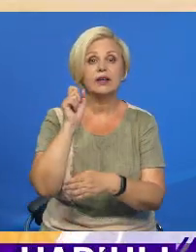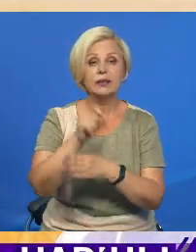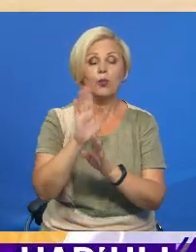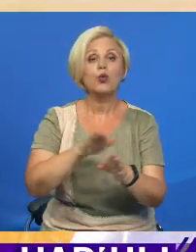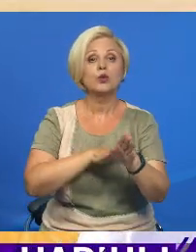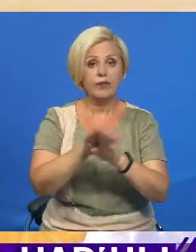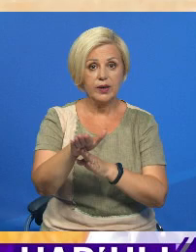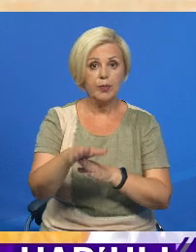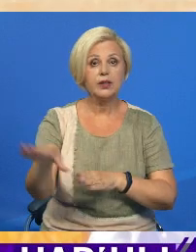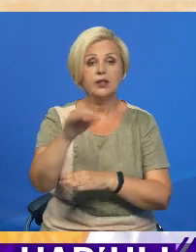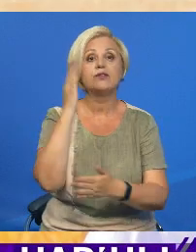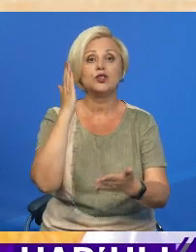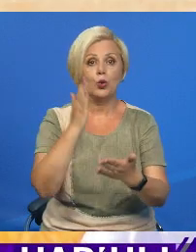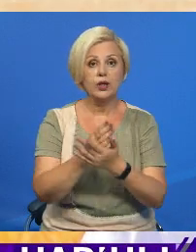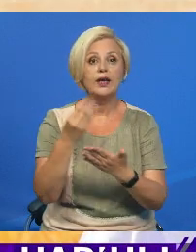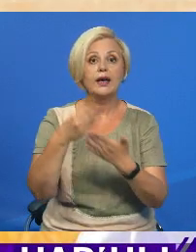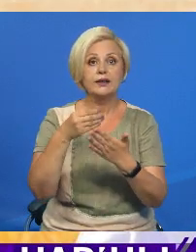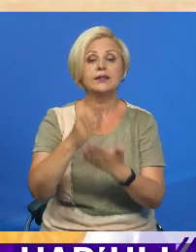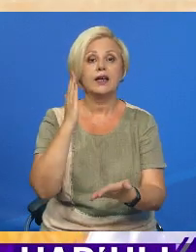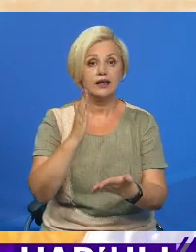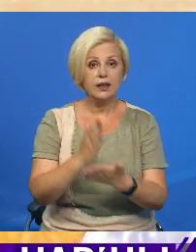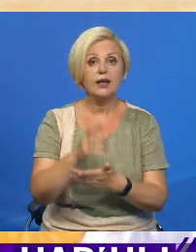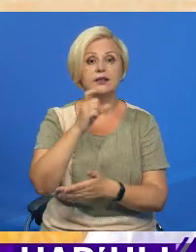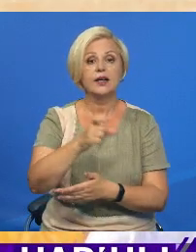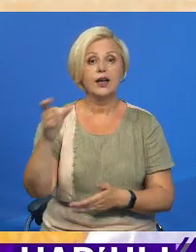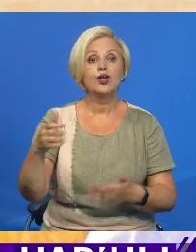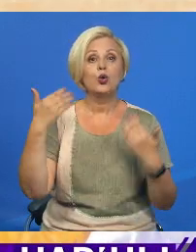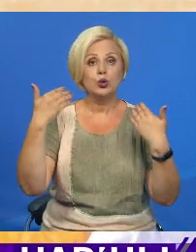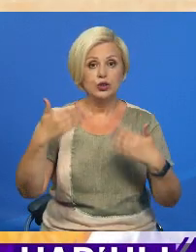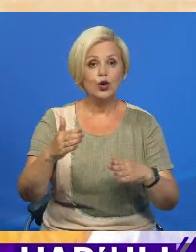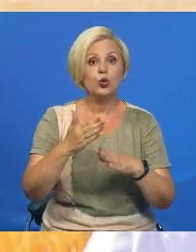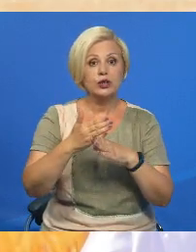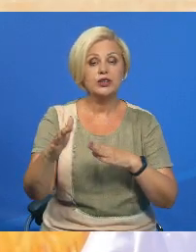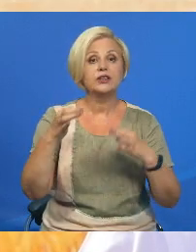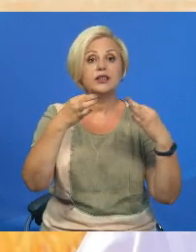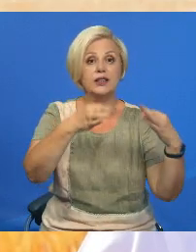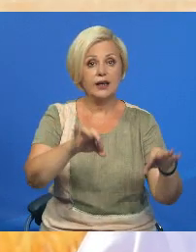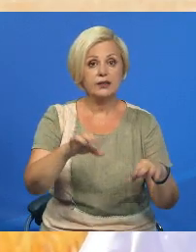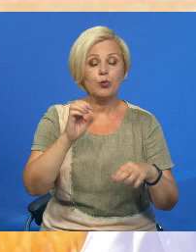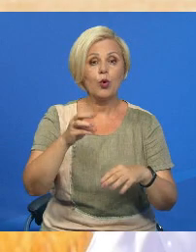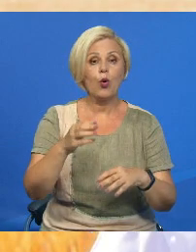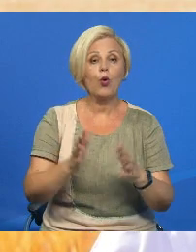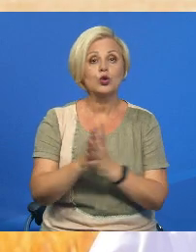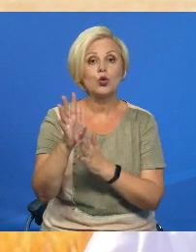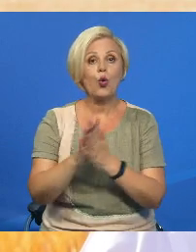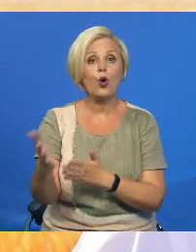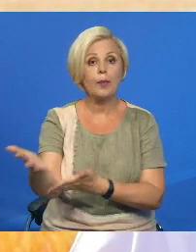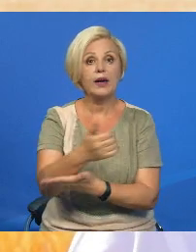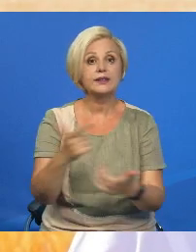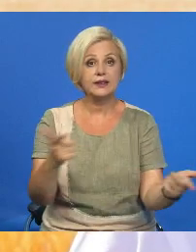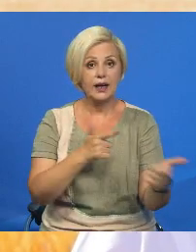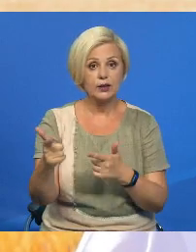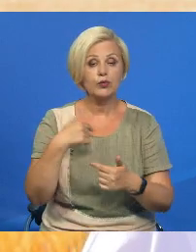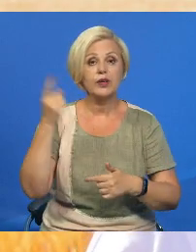выполнены. Все для этого есть, денежные средства. Люди уже частично освободились от кормозаготовки, потому что мы